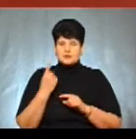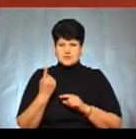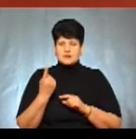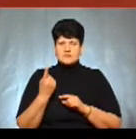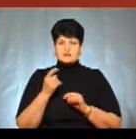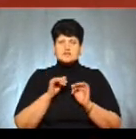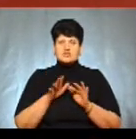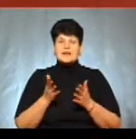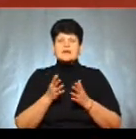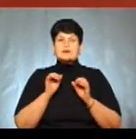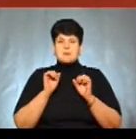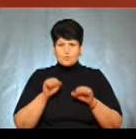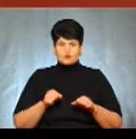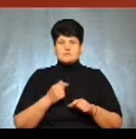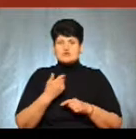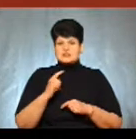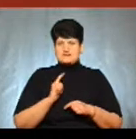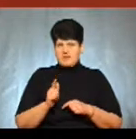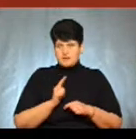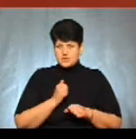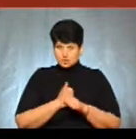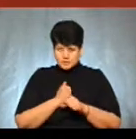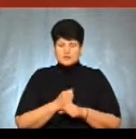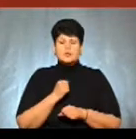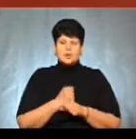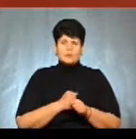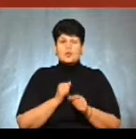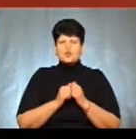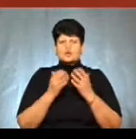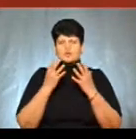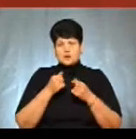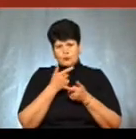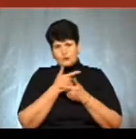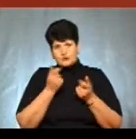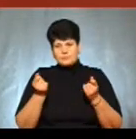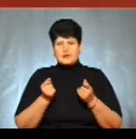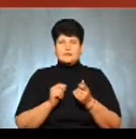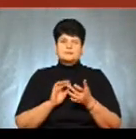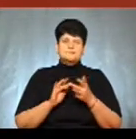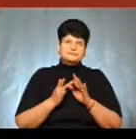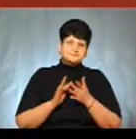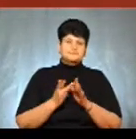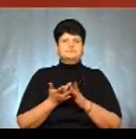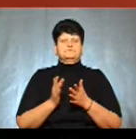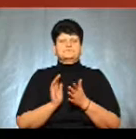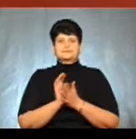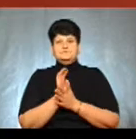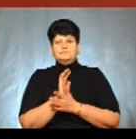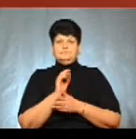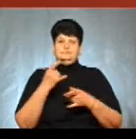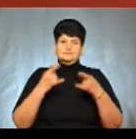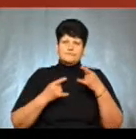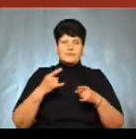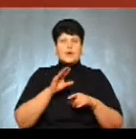таких речей, які ми можемо робити з вами, і ми це робимо. Адже кожного дня ми повідомляємо через засоби масової інформації громадян і